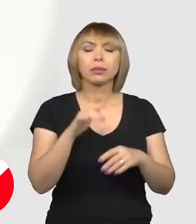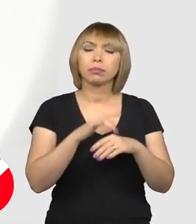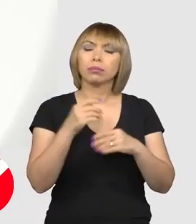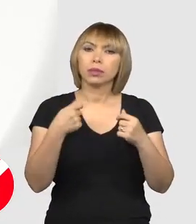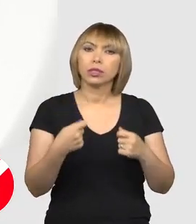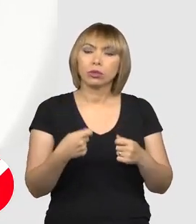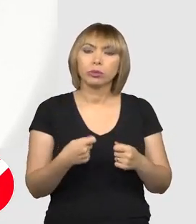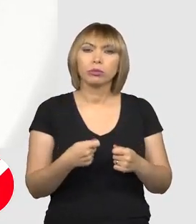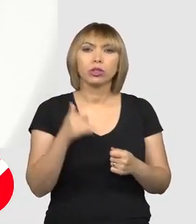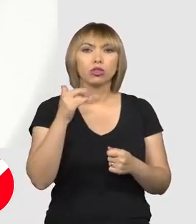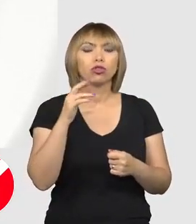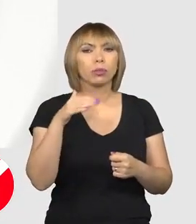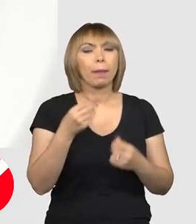găsit!